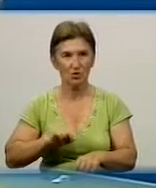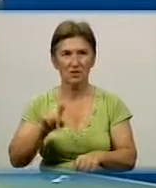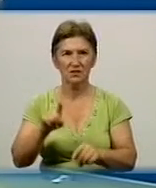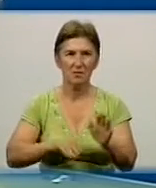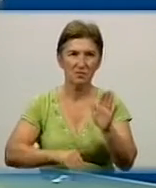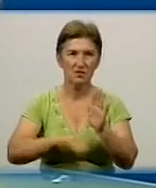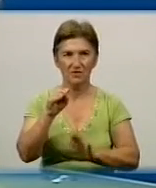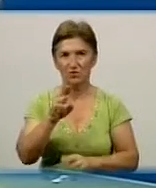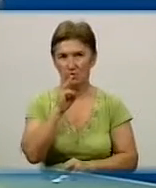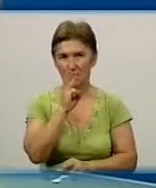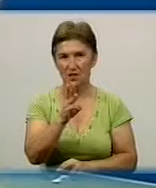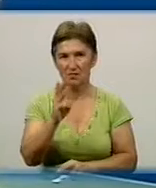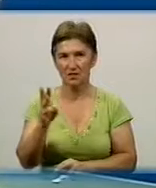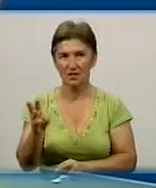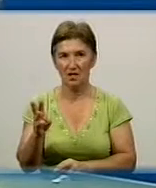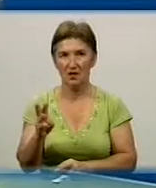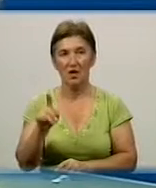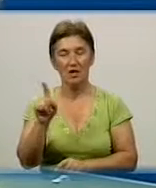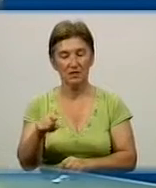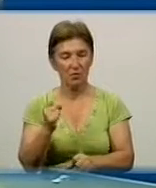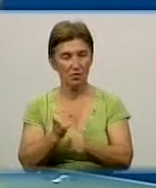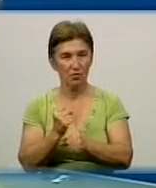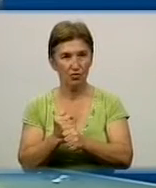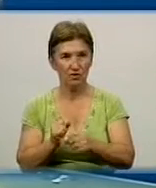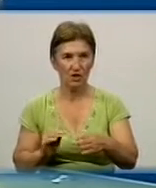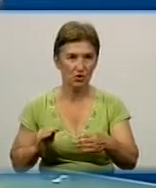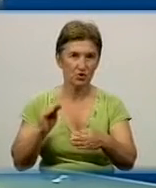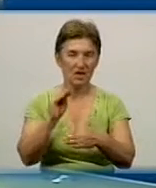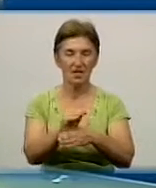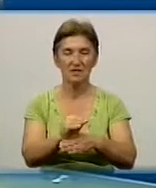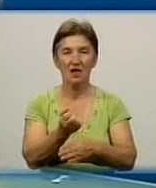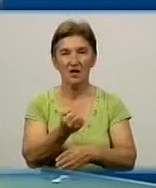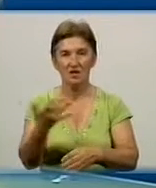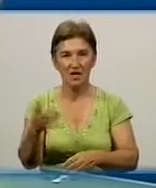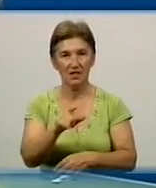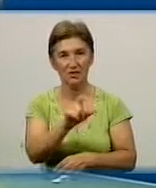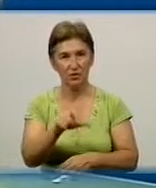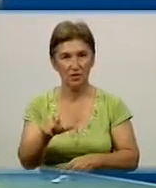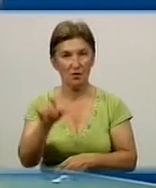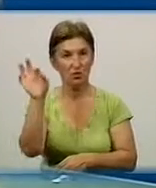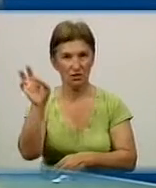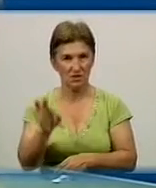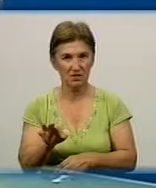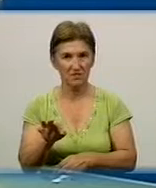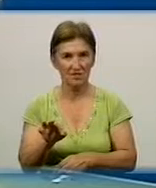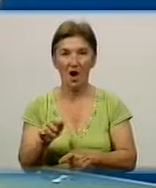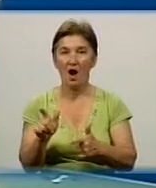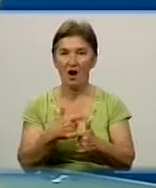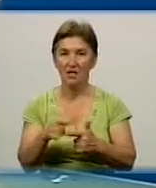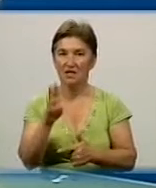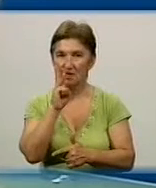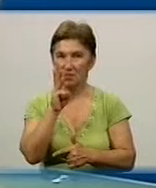зарплатня. Хоча у них і робота додається, там кількість людей, пацієнтів, які вони обслуговують, але зарплатня